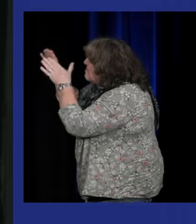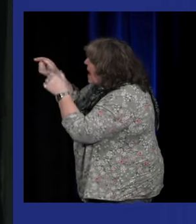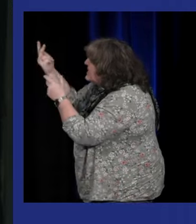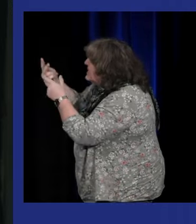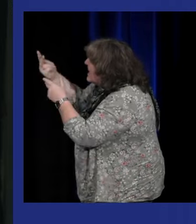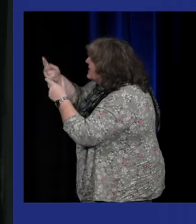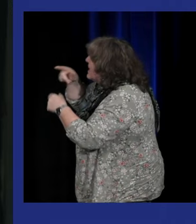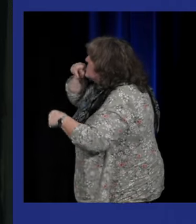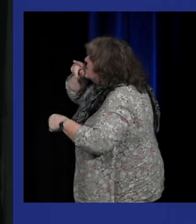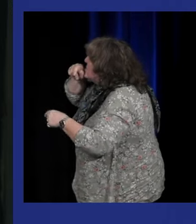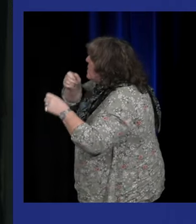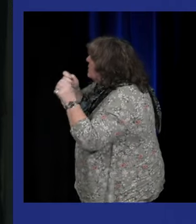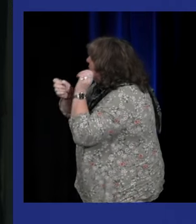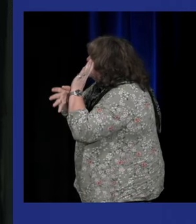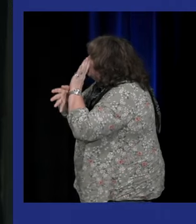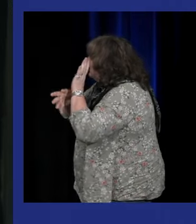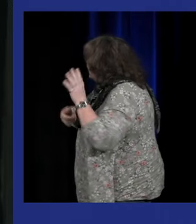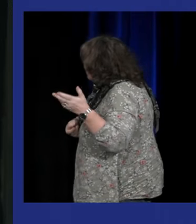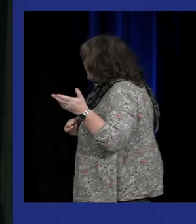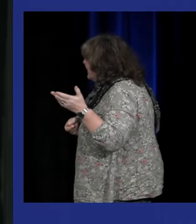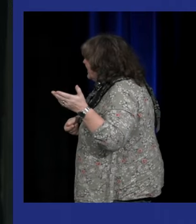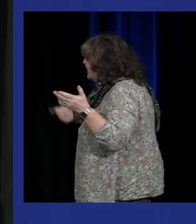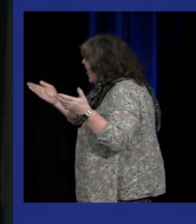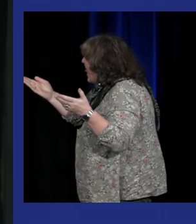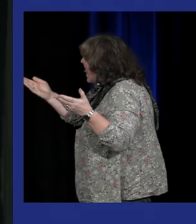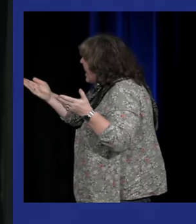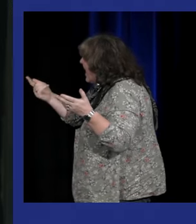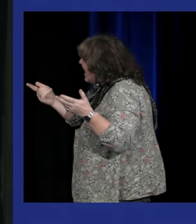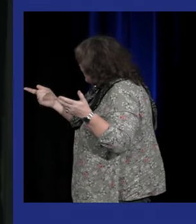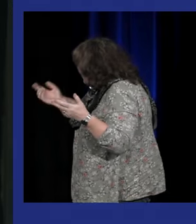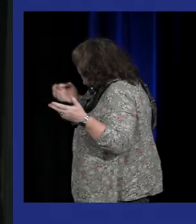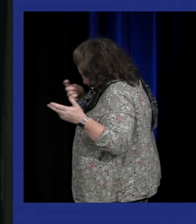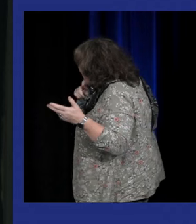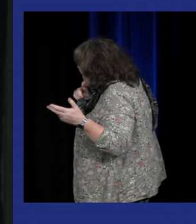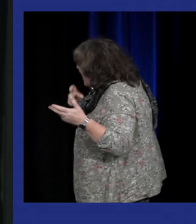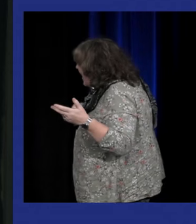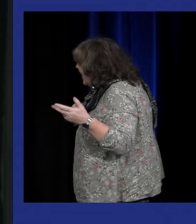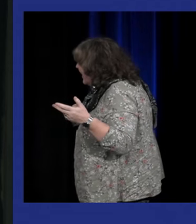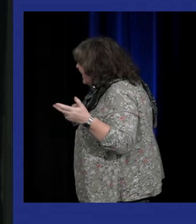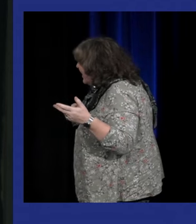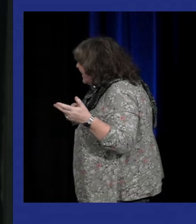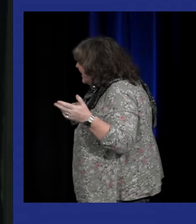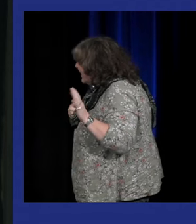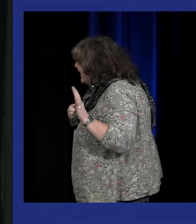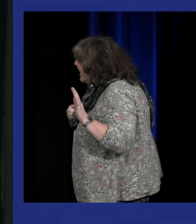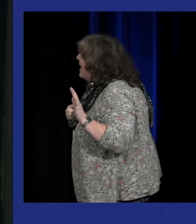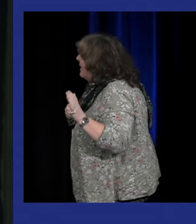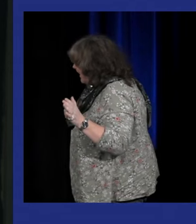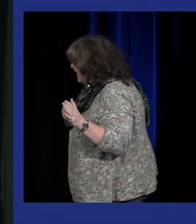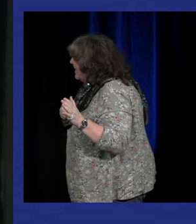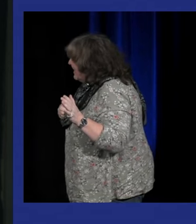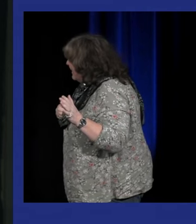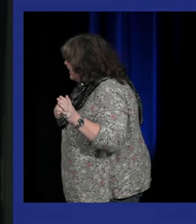Andrea a dit qu'elle allait parler du dessin de cet oiseau de celui-là non oui c'est